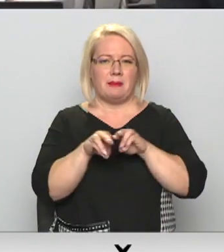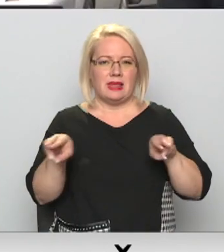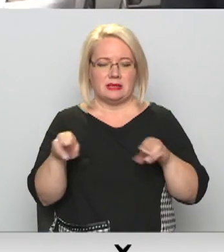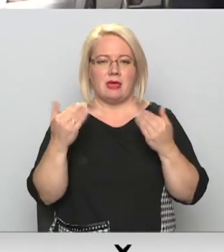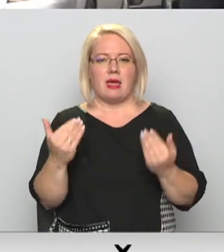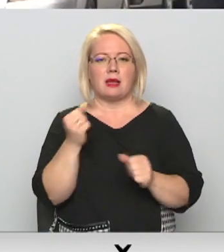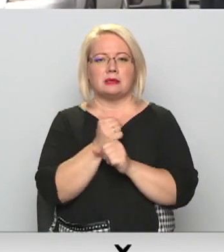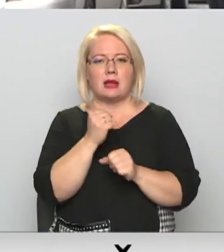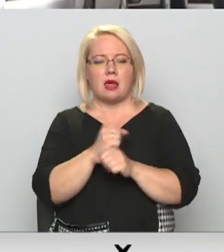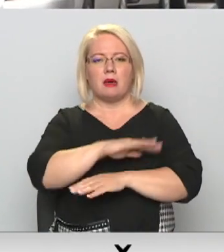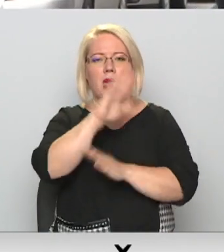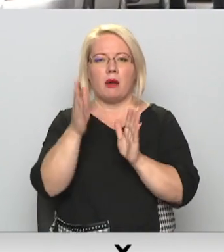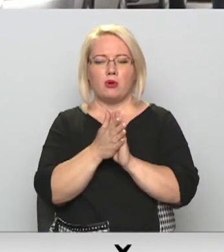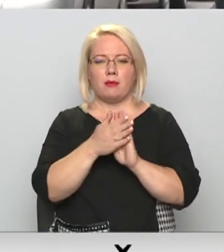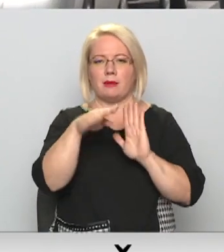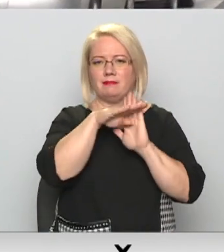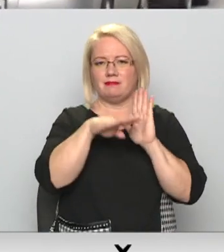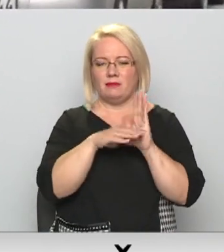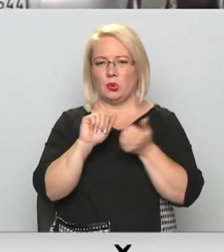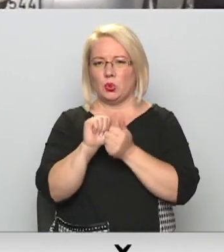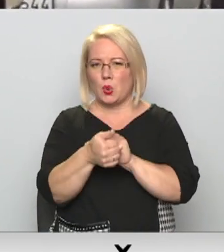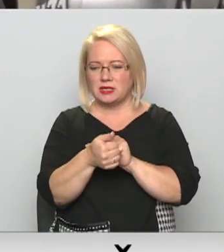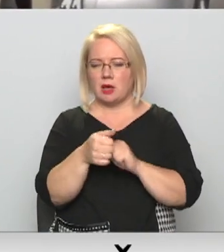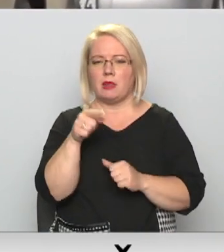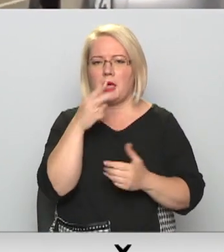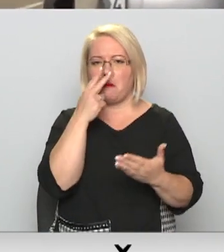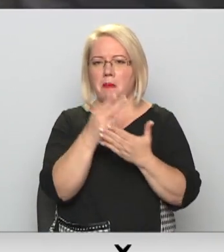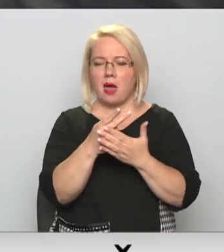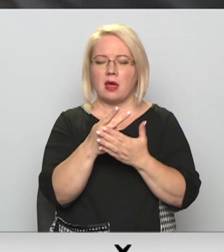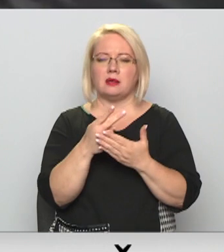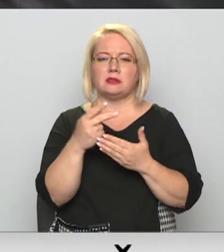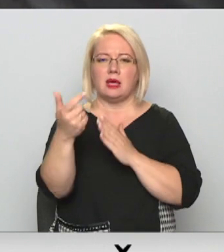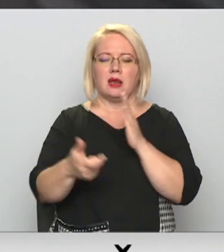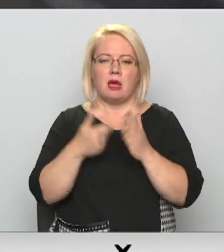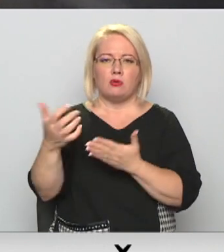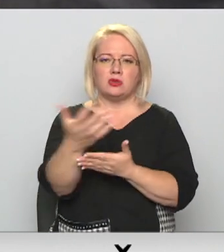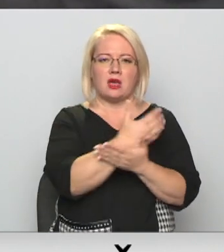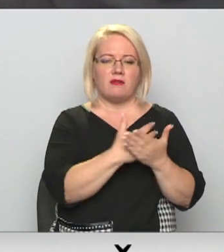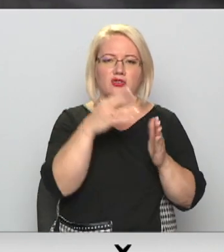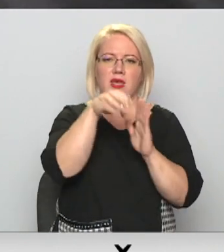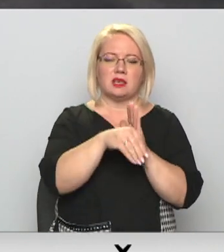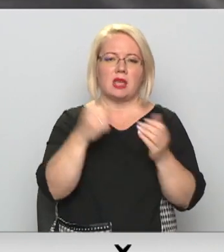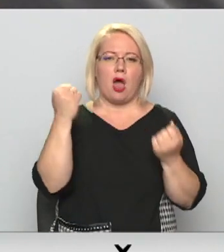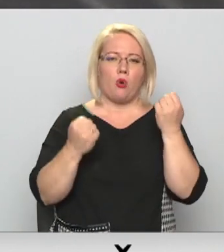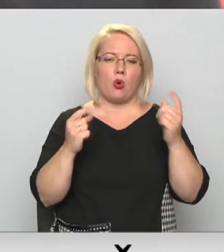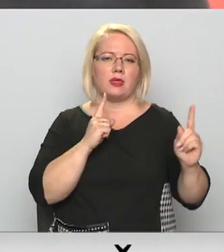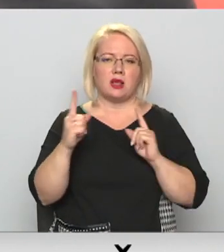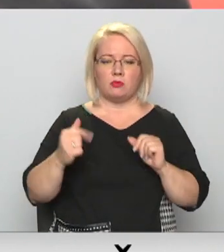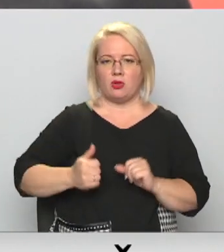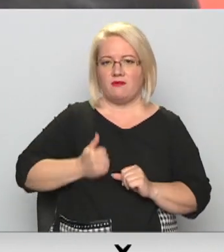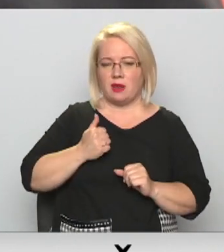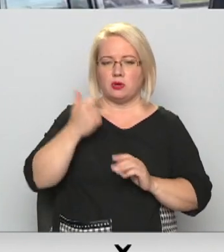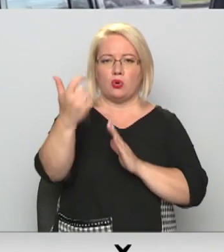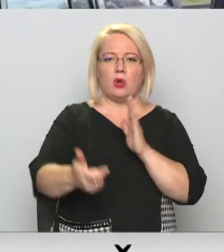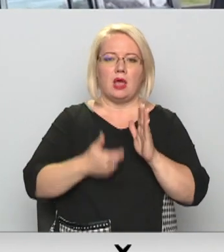strādā pie apjomīgiem normatīvo aktu grozījumiem, kas parez riepu savākšanā vairāk iesaistīt autotransportu uzņēmumus un